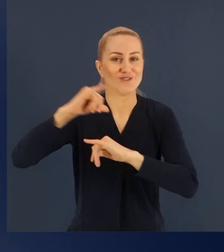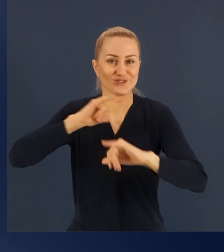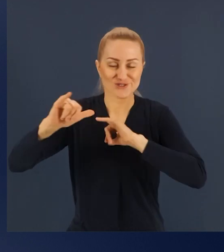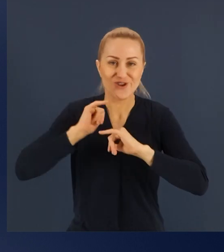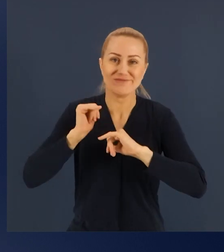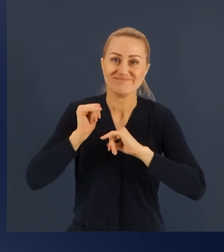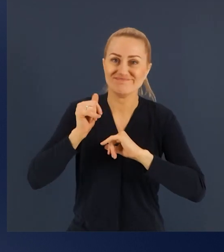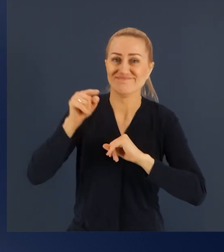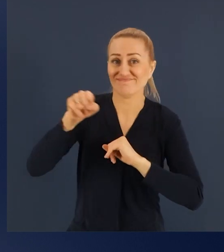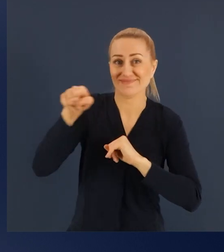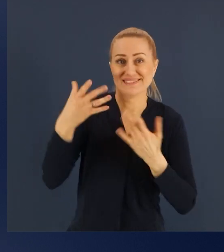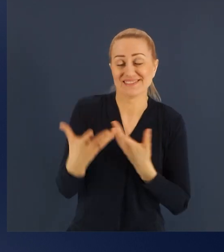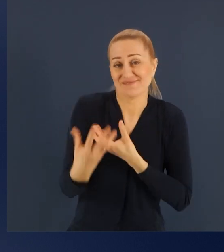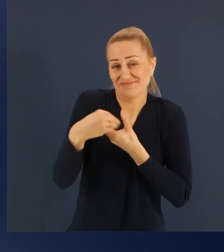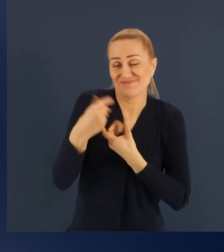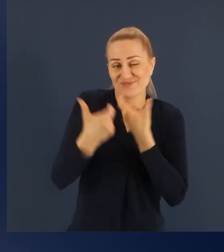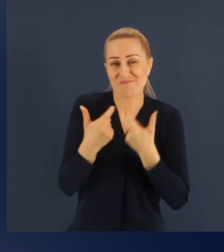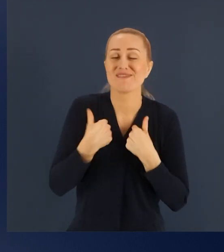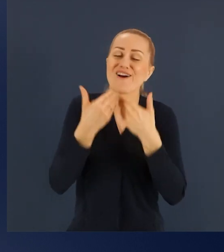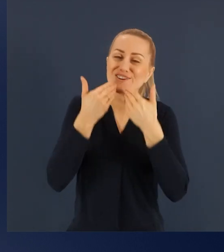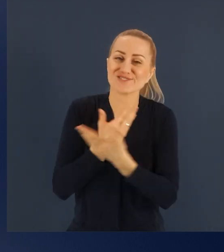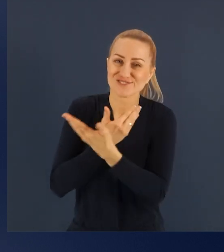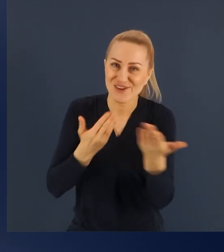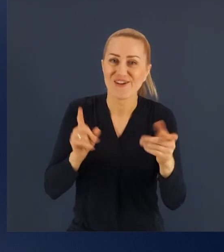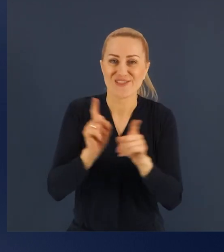przekazuję w takim razie państwu głos.